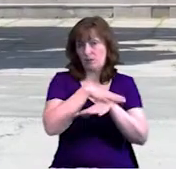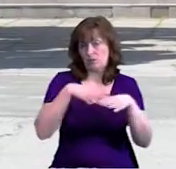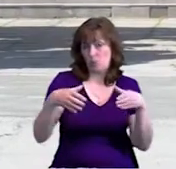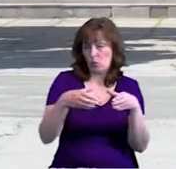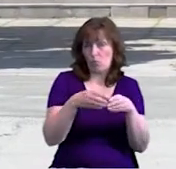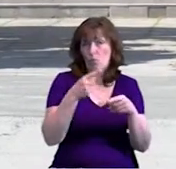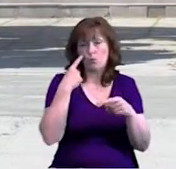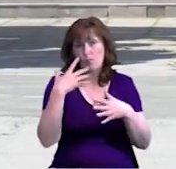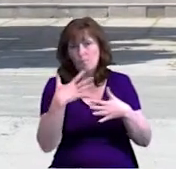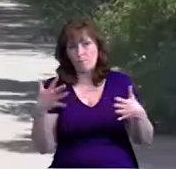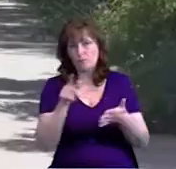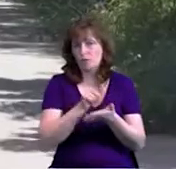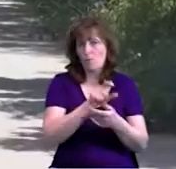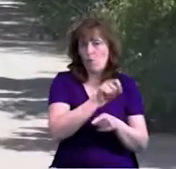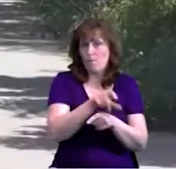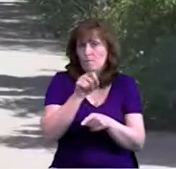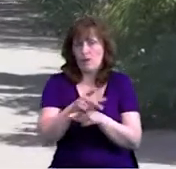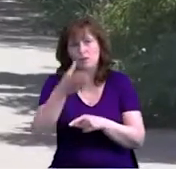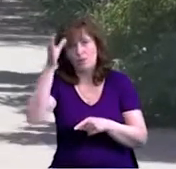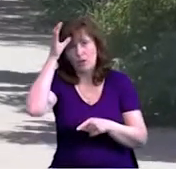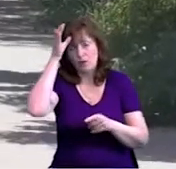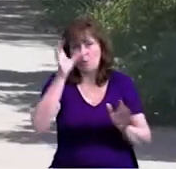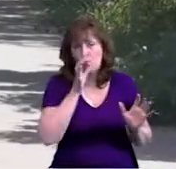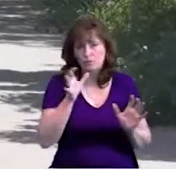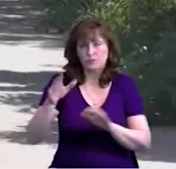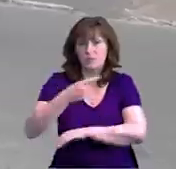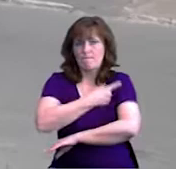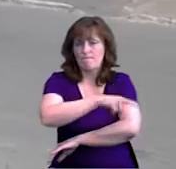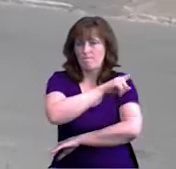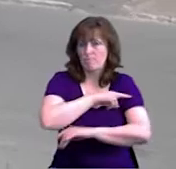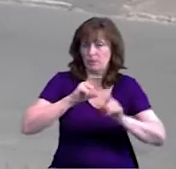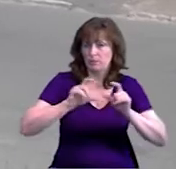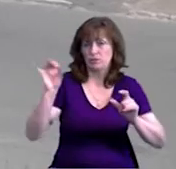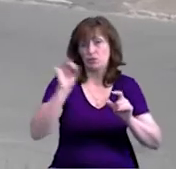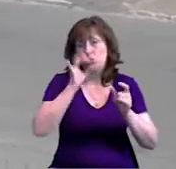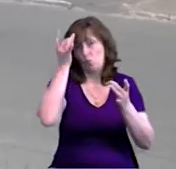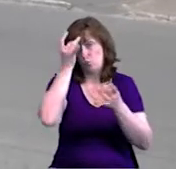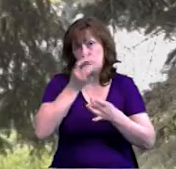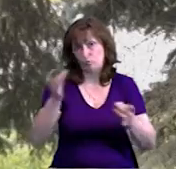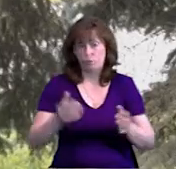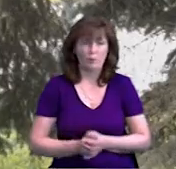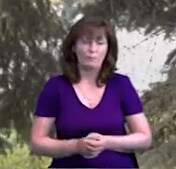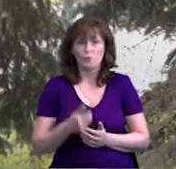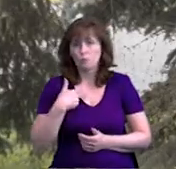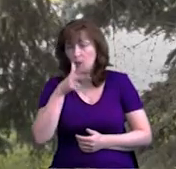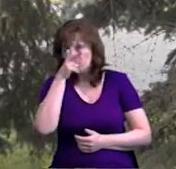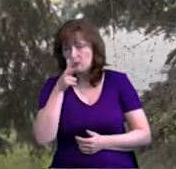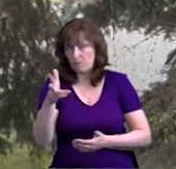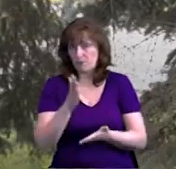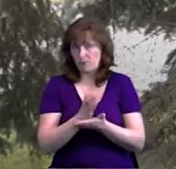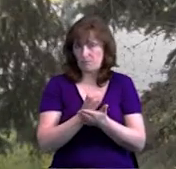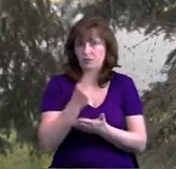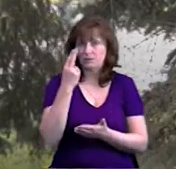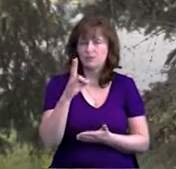більшість функцій району. Тепер громада опікується освітою, медициною та культурою, сказав голова ОТГ Сергій Деденко. Три місяці у нас функціонує